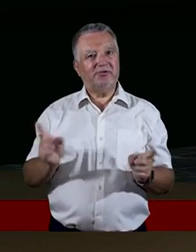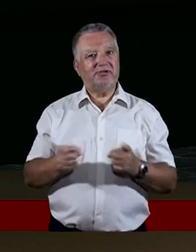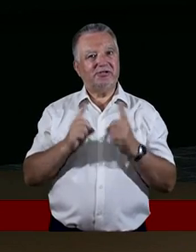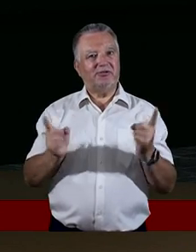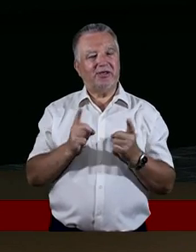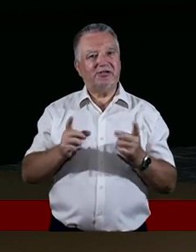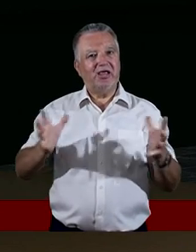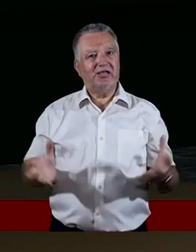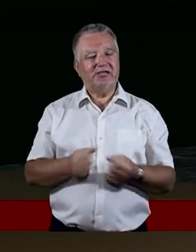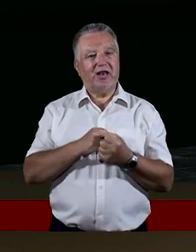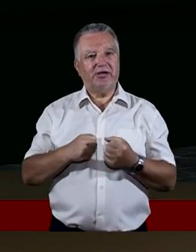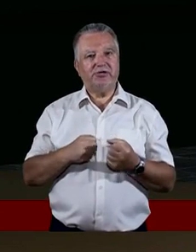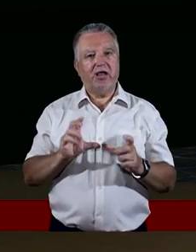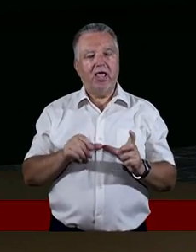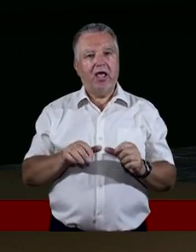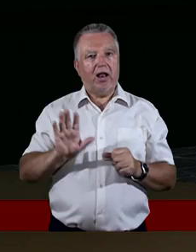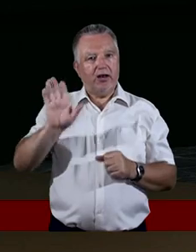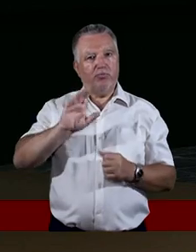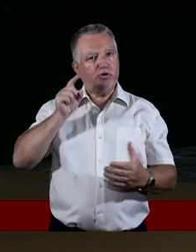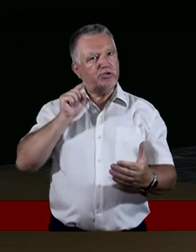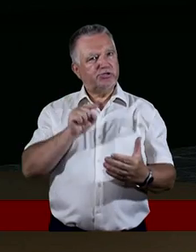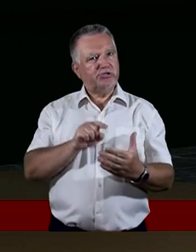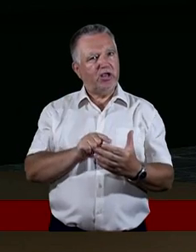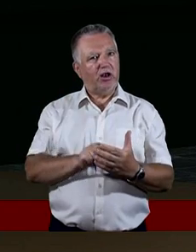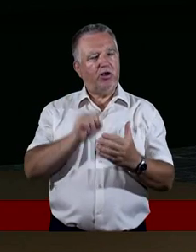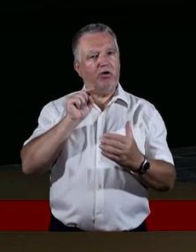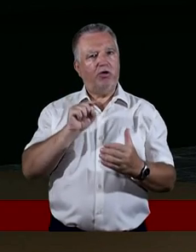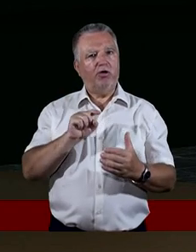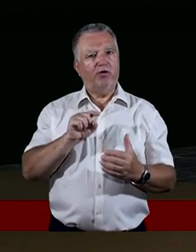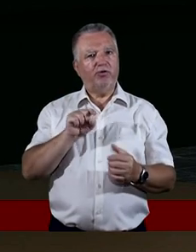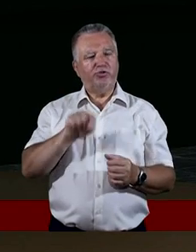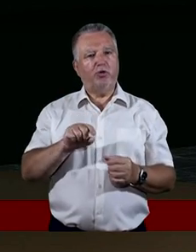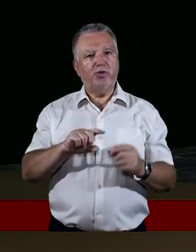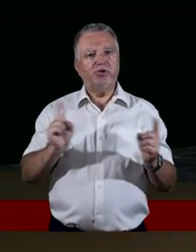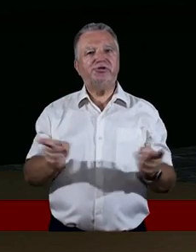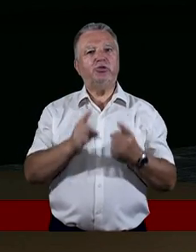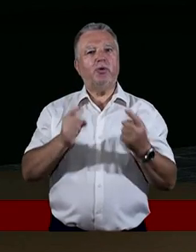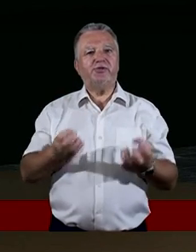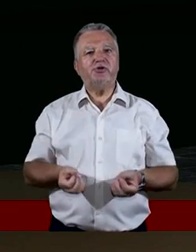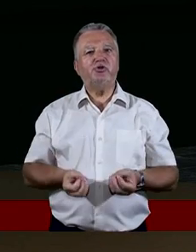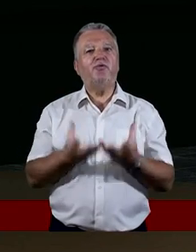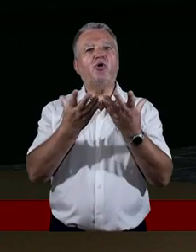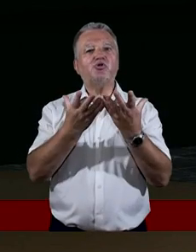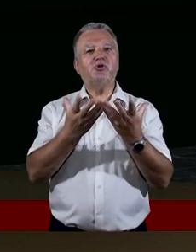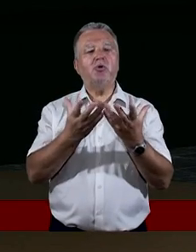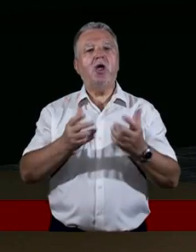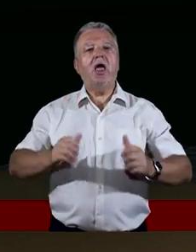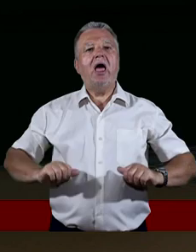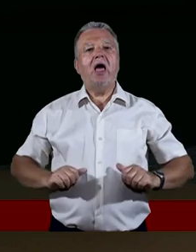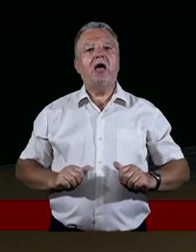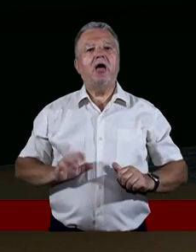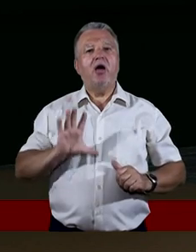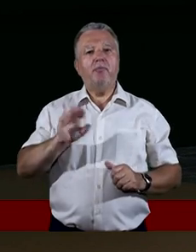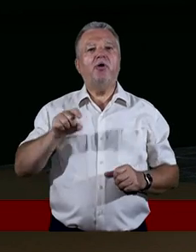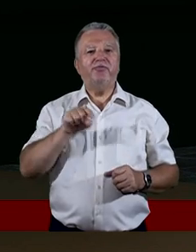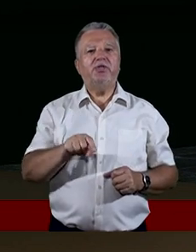odnaleźć. Ale wydaje mi się, że Pan Bóg tutaj celowo taką sytuację stworzył, ponieważ to też kształtuje